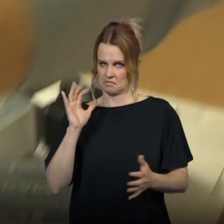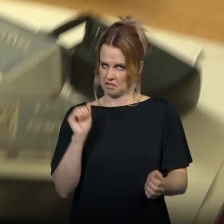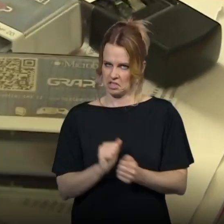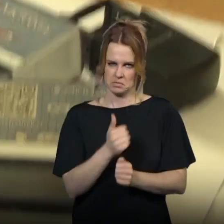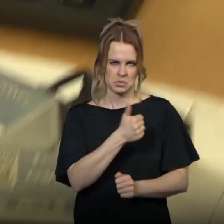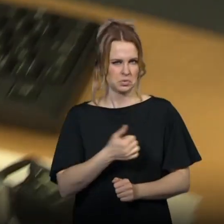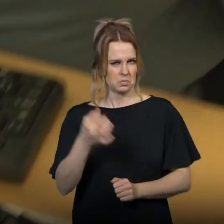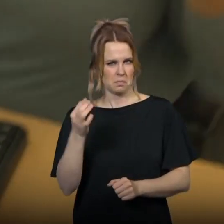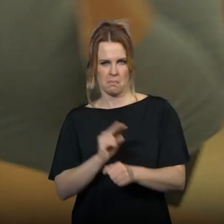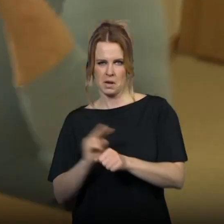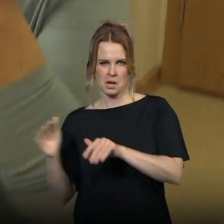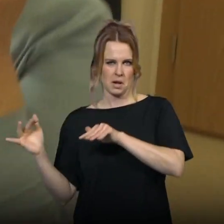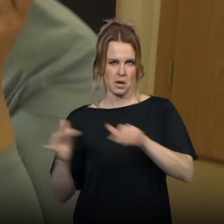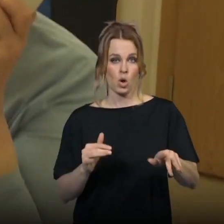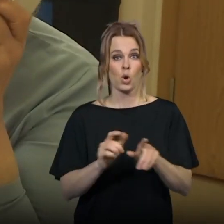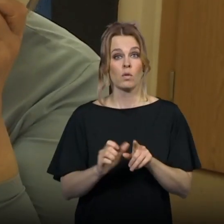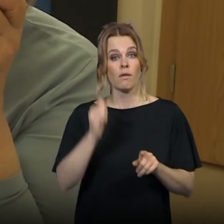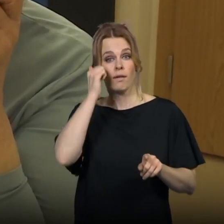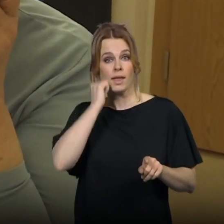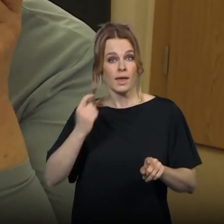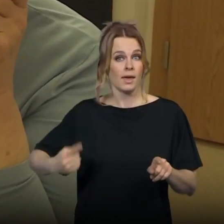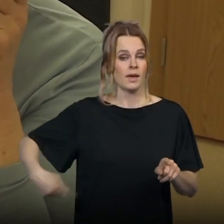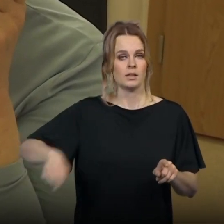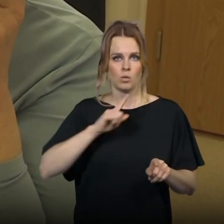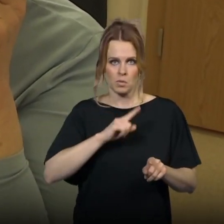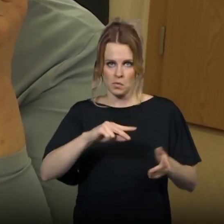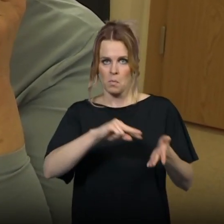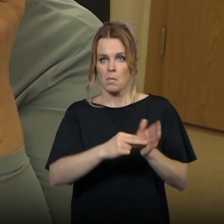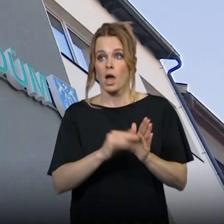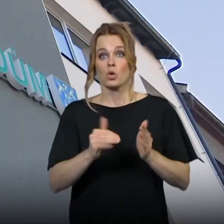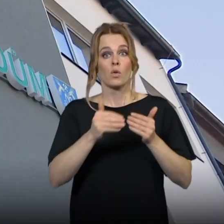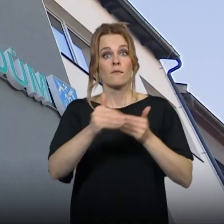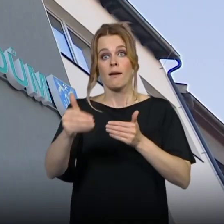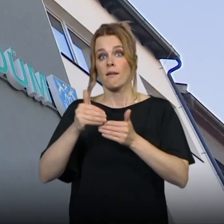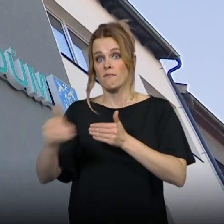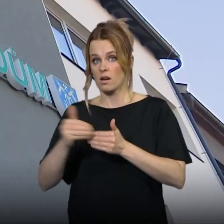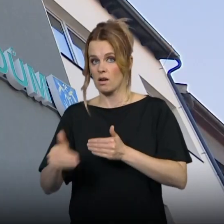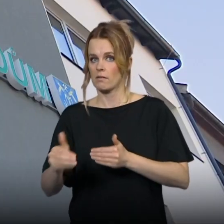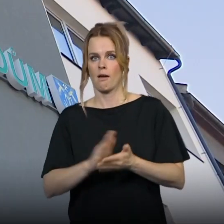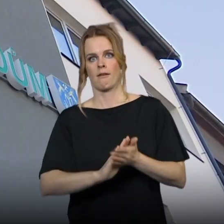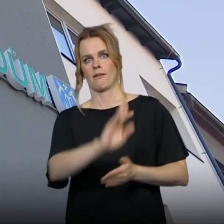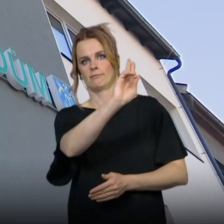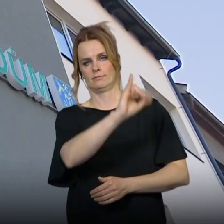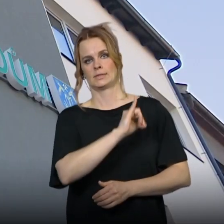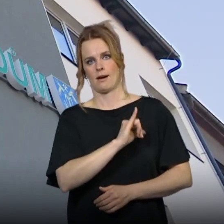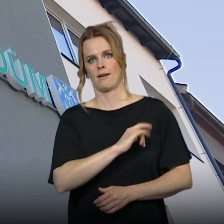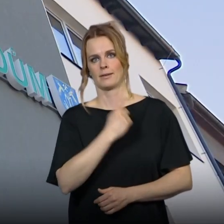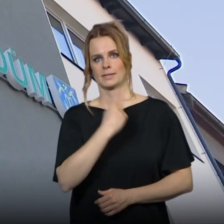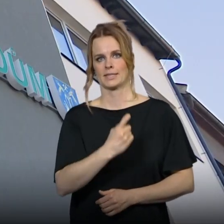K novým lékařům se totiž do Tlučné plánují přihlásit i lidé z okolních obcí. Andrea Čandová, Česká televize Tlučná.